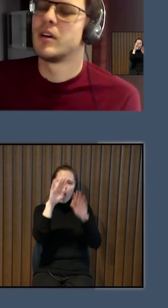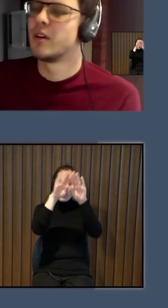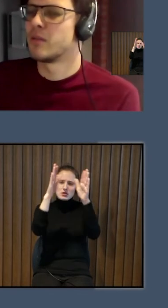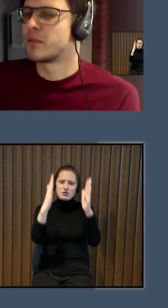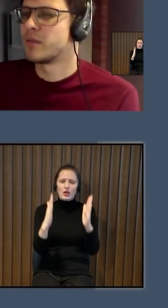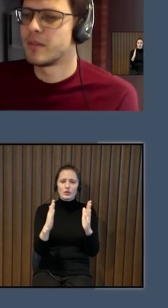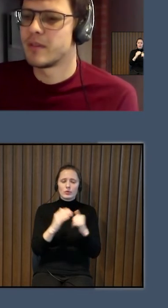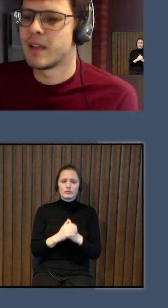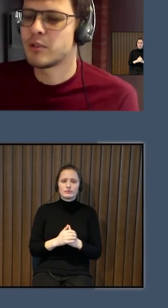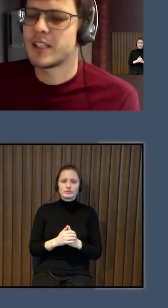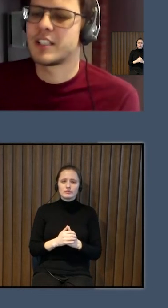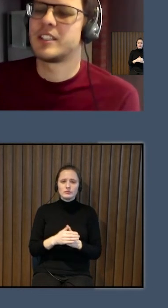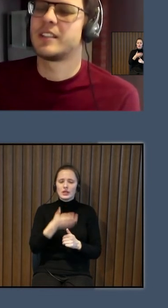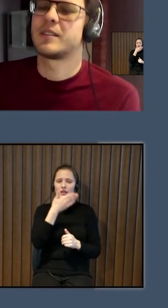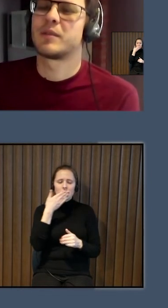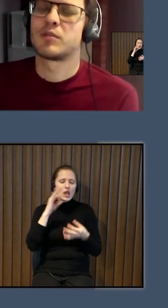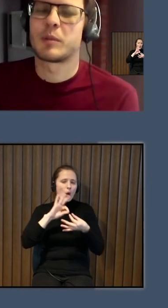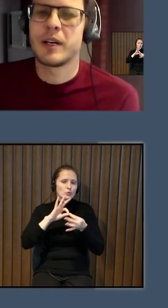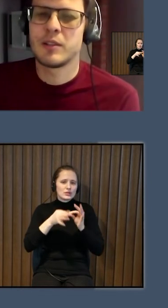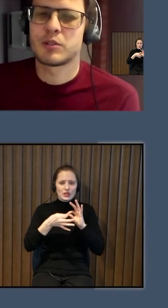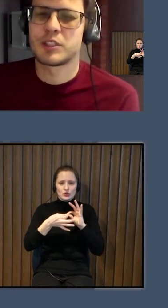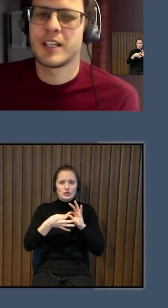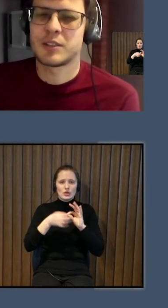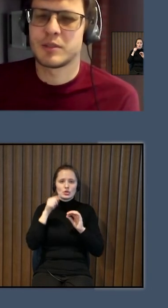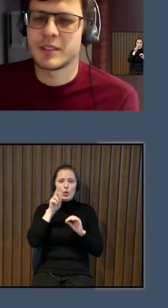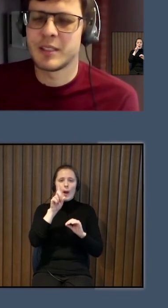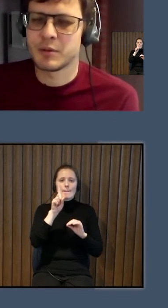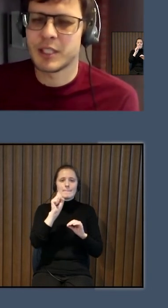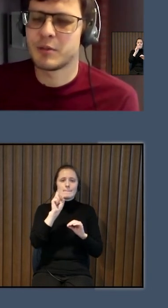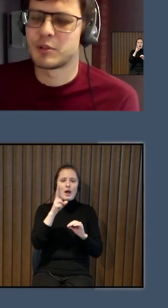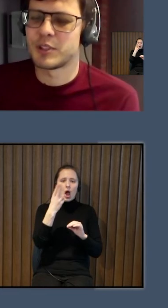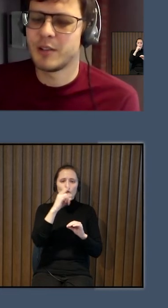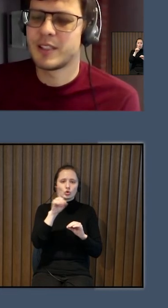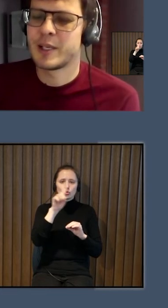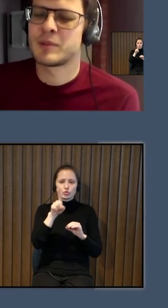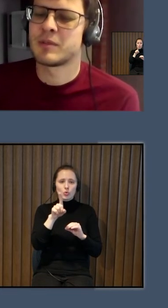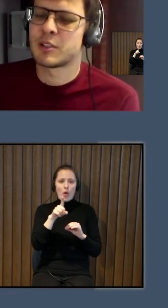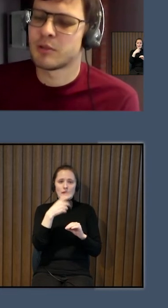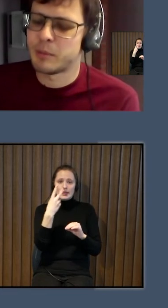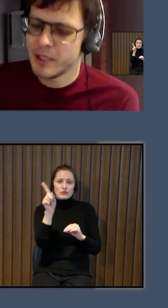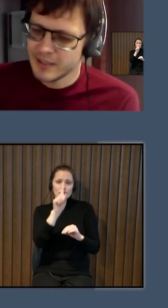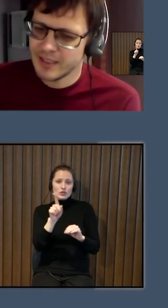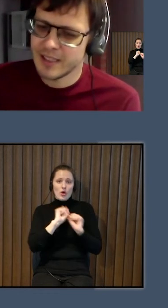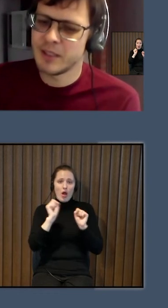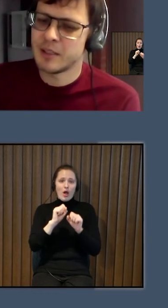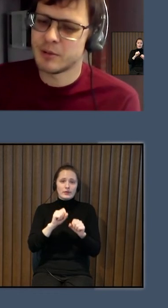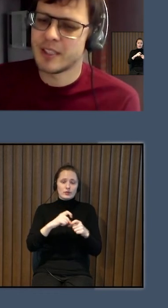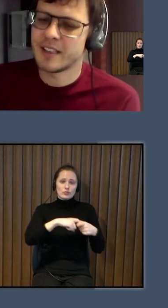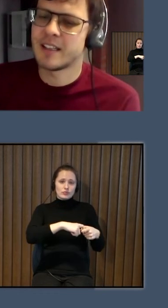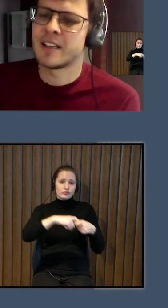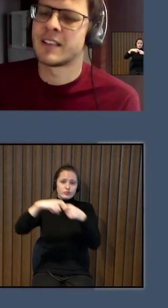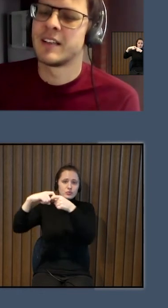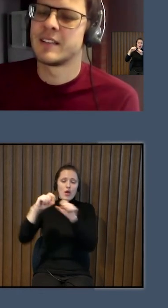nav sarežģīti. Šo pandu sašķērsot ir divu sekundžu jautājumus, ar šo pacēlā